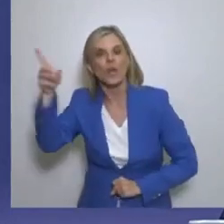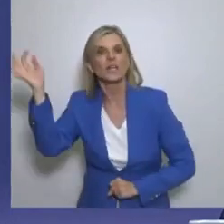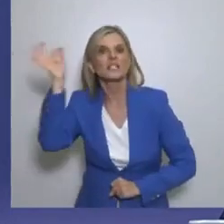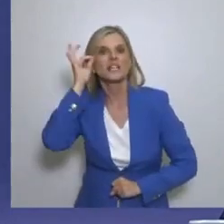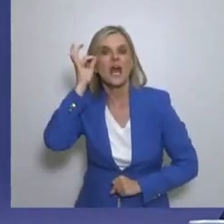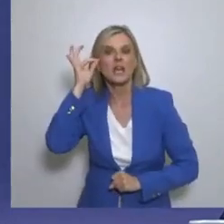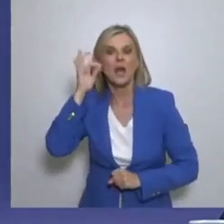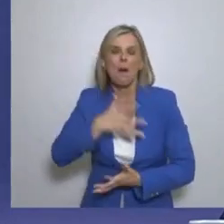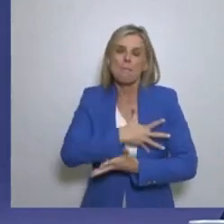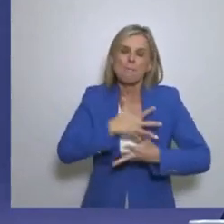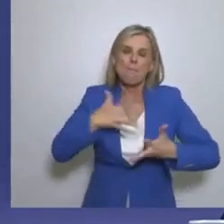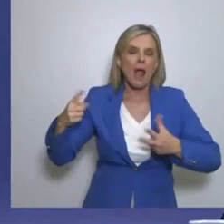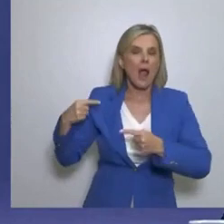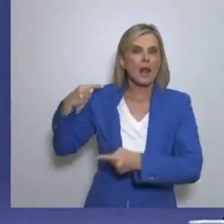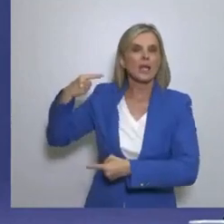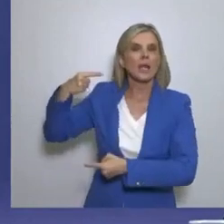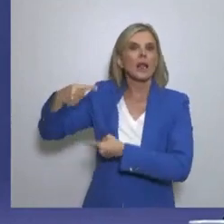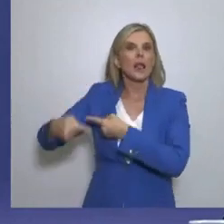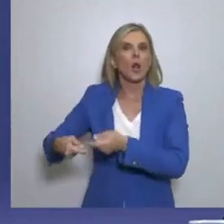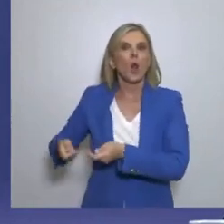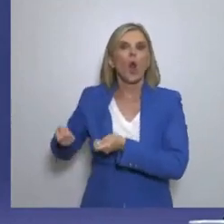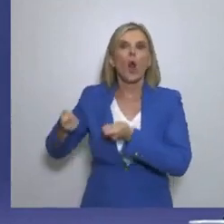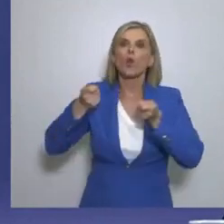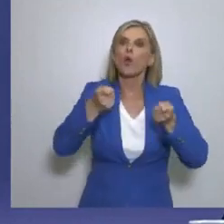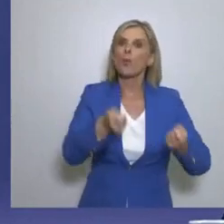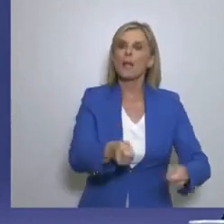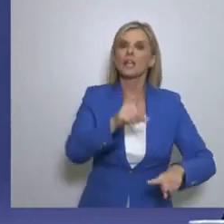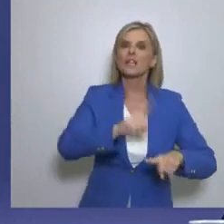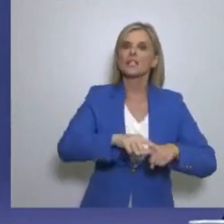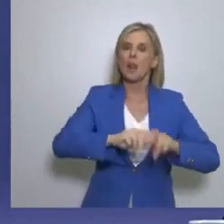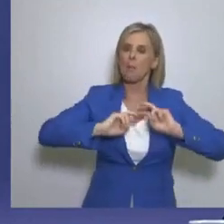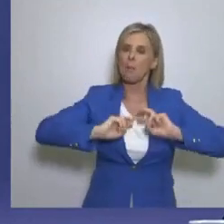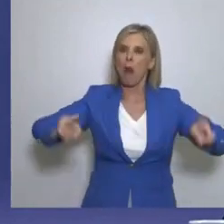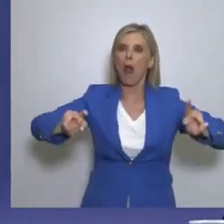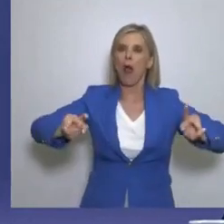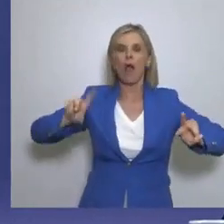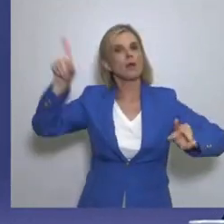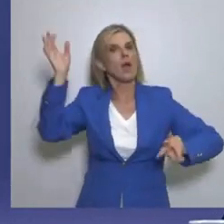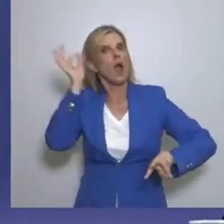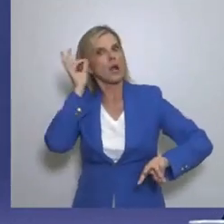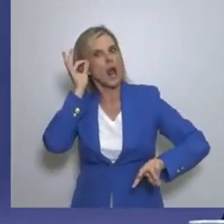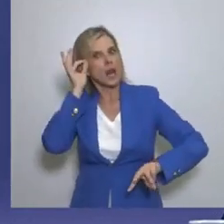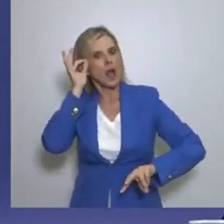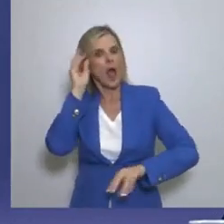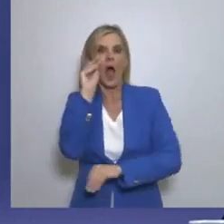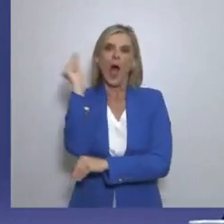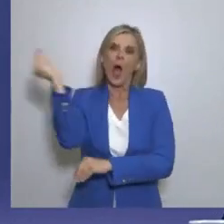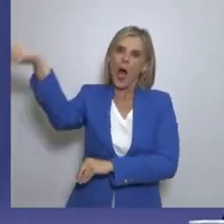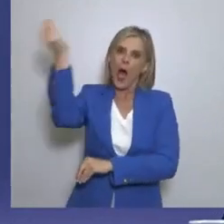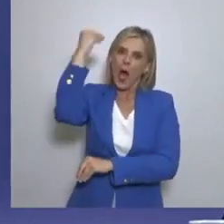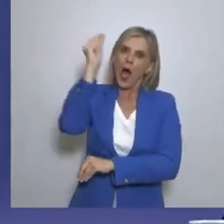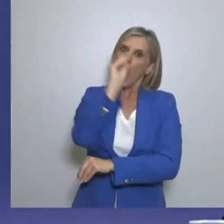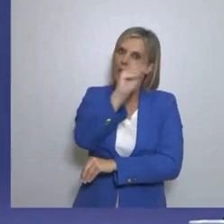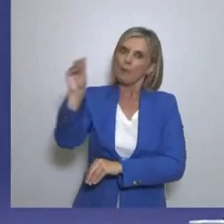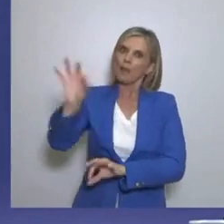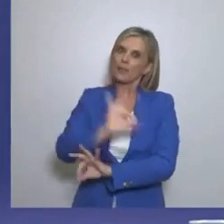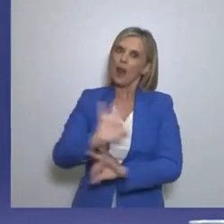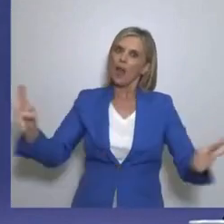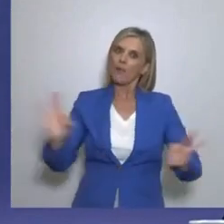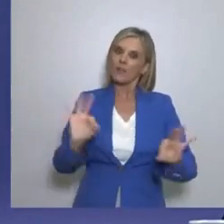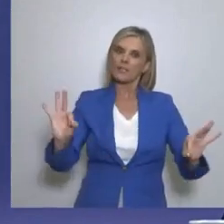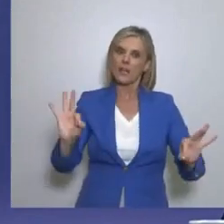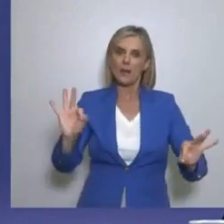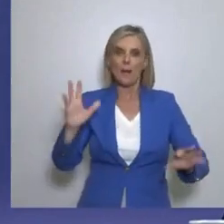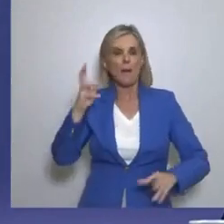κληρονομιά μου. Και σήμερα με ρωτάτε τι θα κάνω. Θα κάνω τα απαραίτητα, αυτά που πρέπει. Τα πνευματικά δικαιώματα των